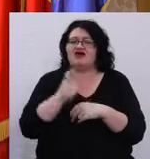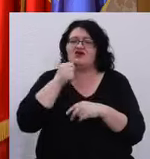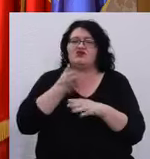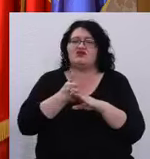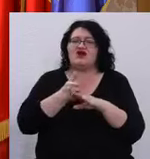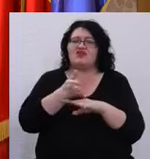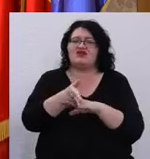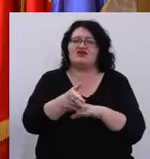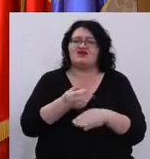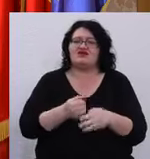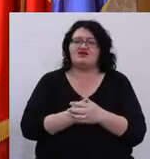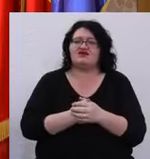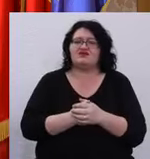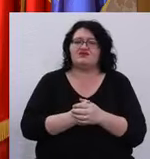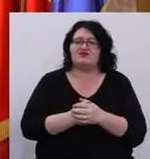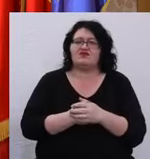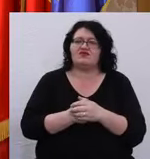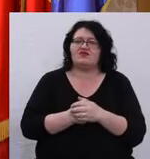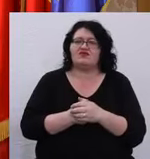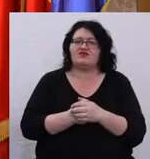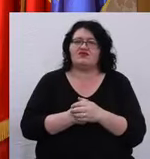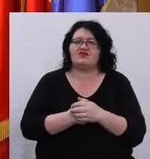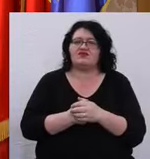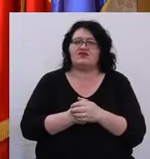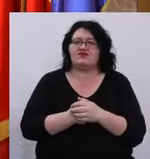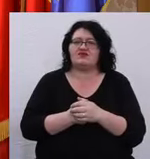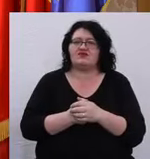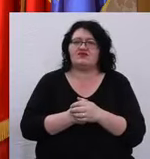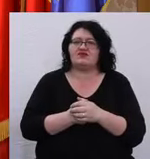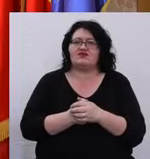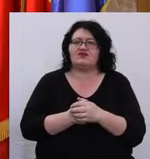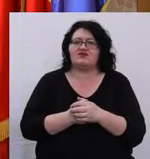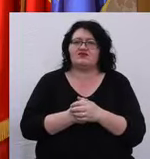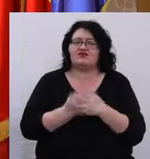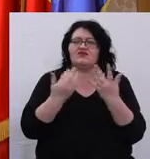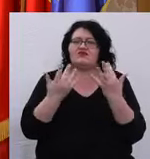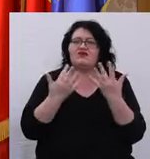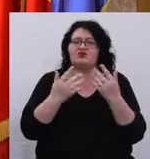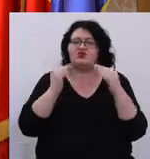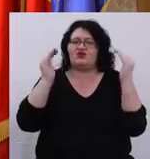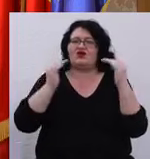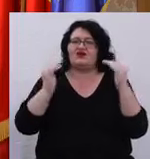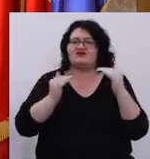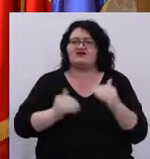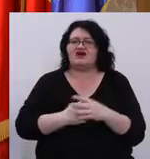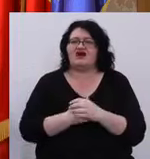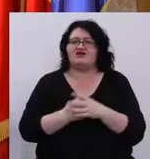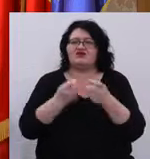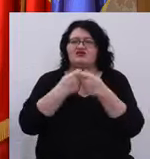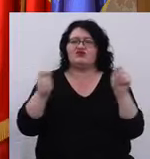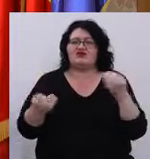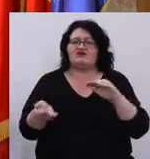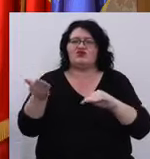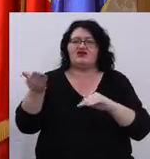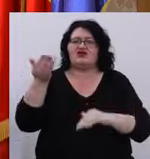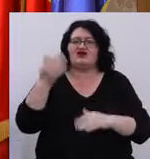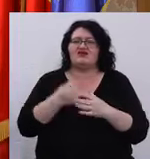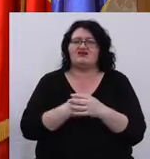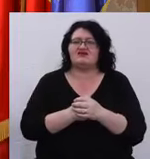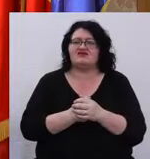intrat la o decreștere, unde cifrele scad și peste tot cresc.